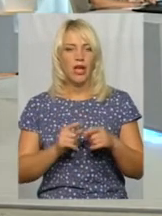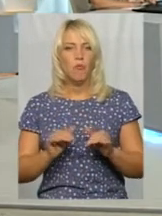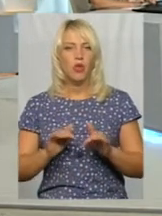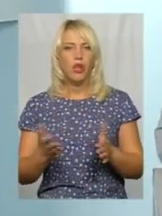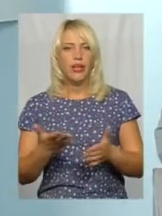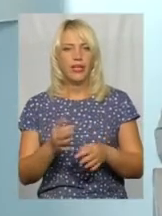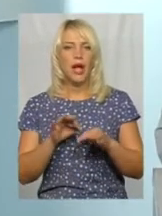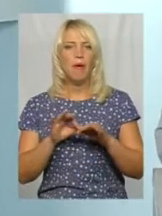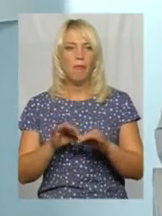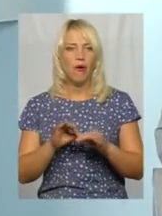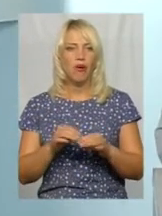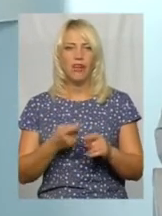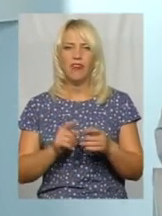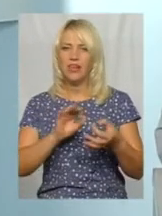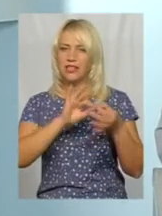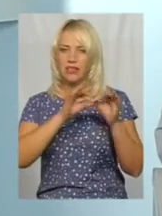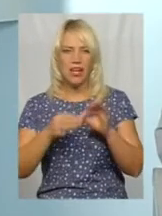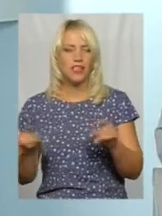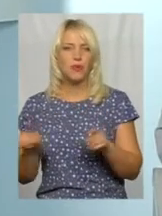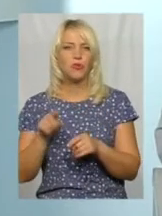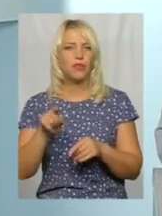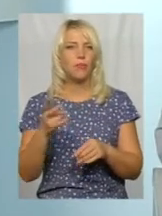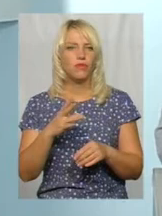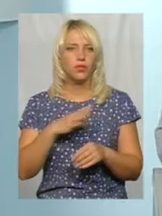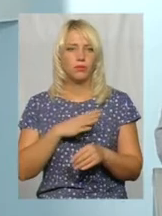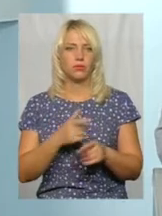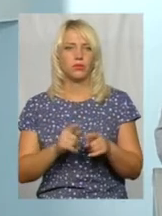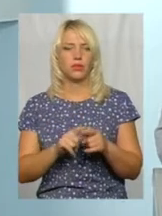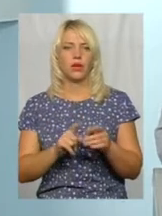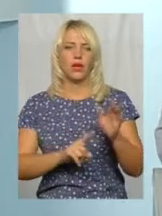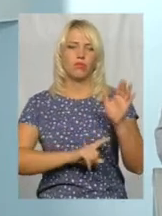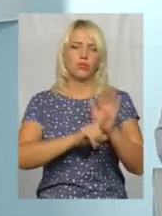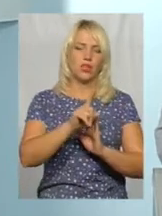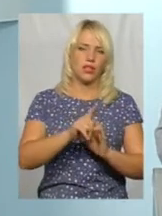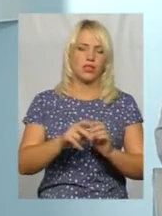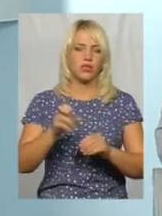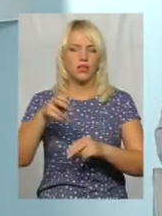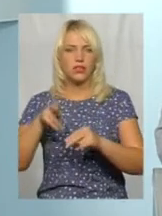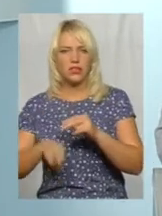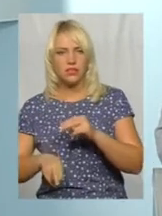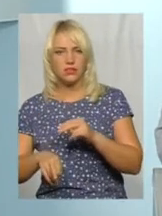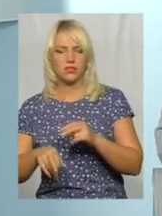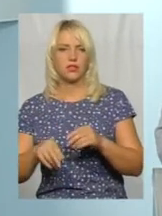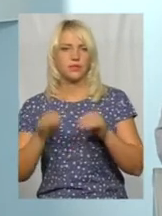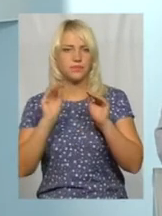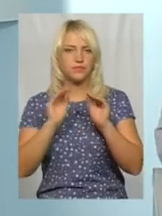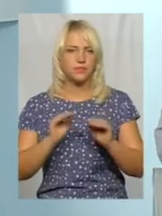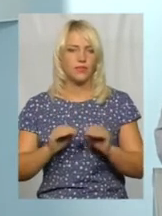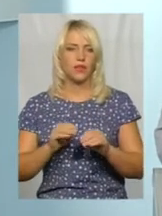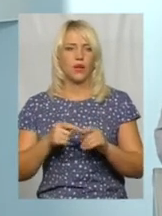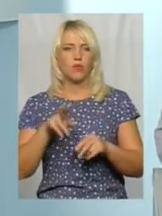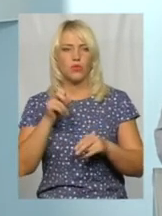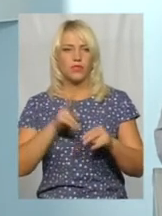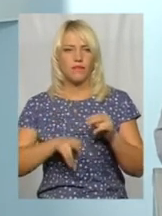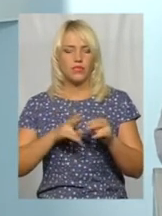проводимо, вони дуже складні, тому що має бути декларація про початок будівництва, про завершення будівництва, по завершенню